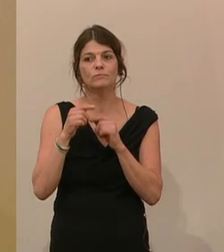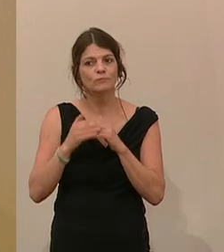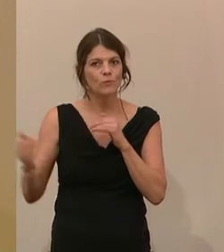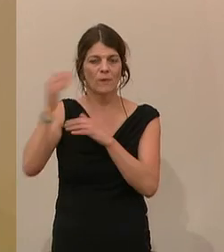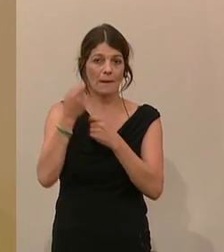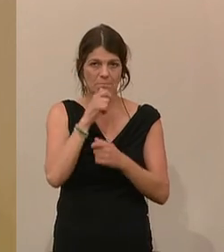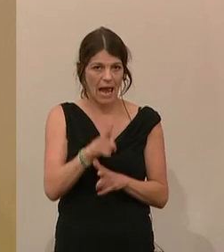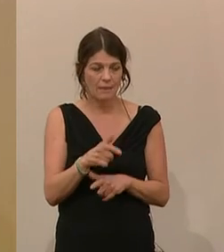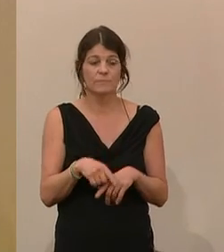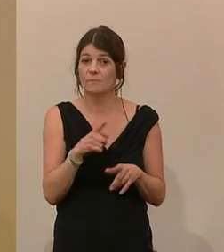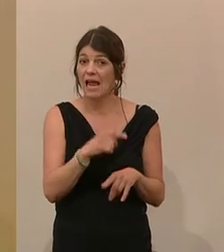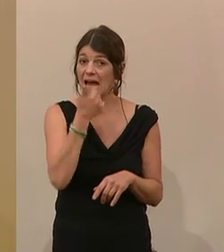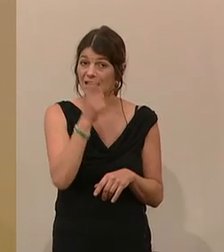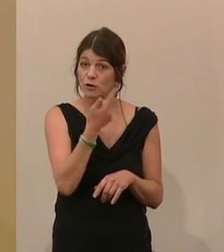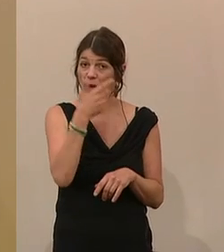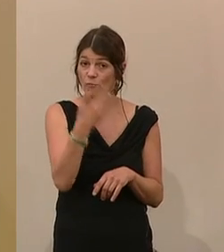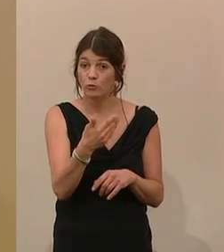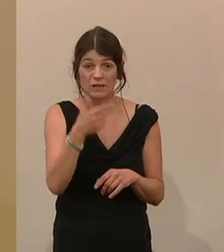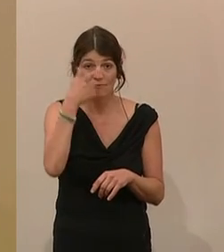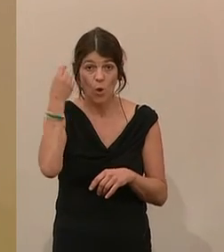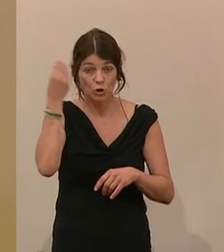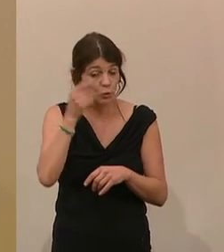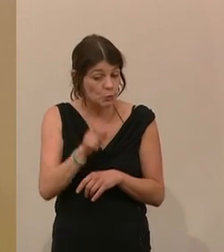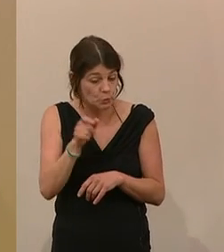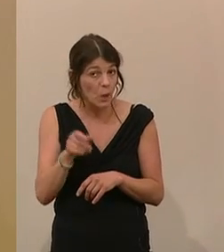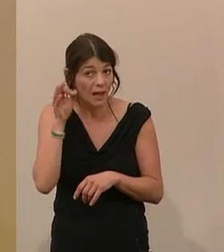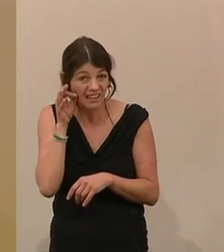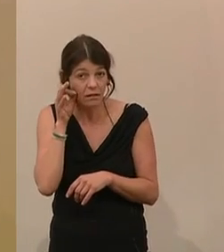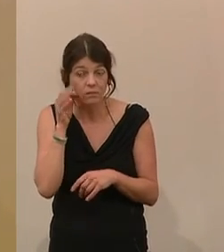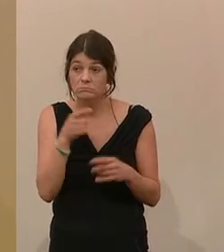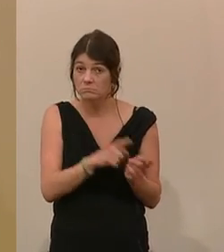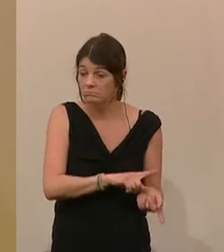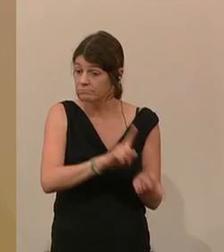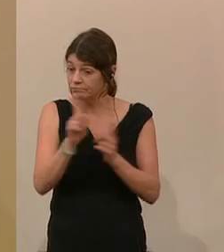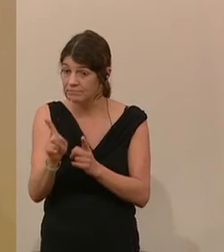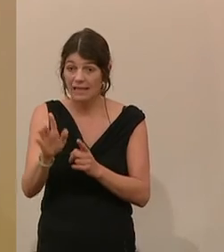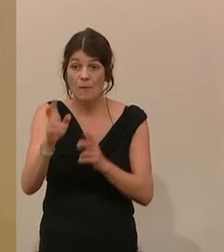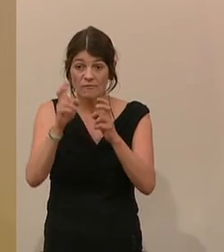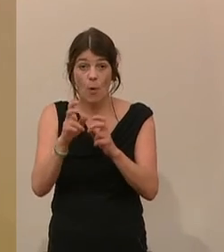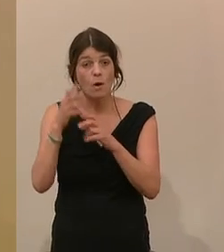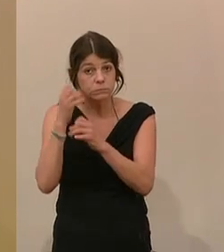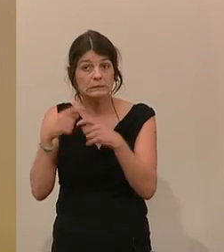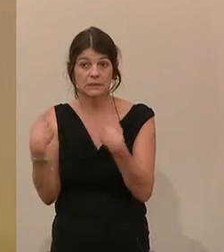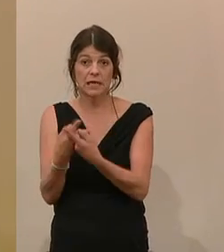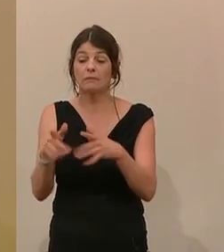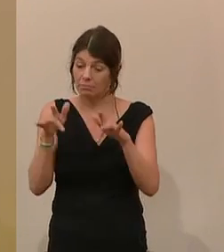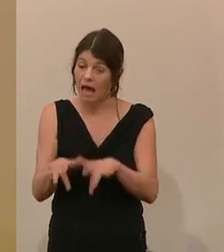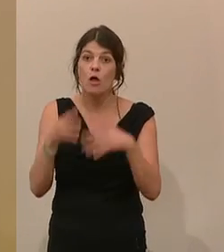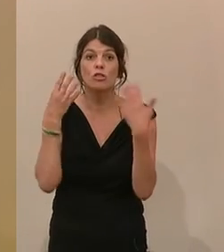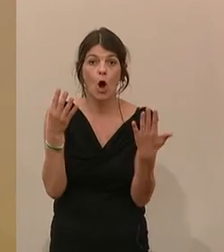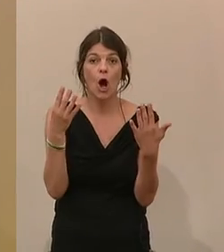2150 Volksschülerinnen und Schülern stehen in ihrem Wohnbezirk zwar neun